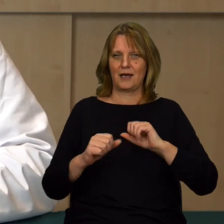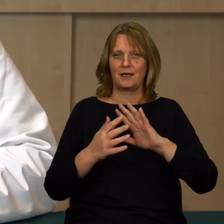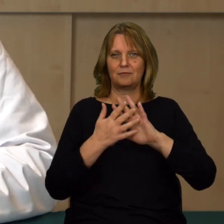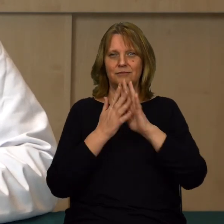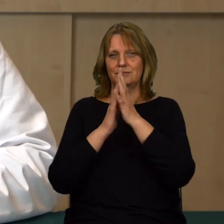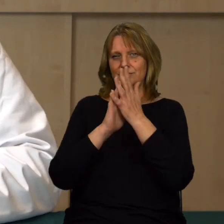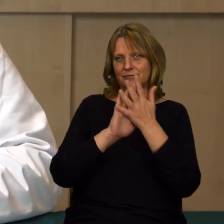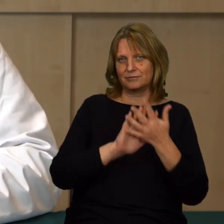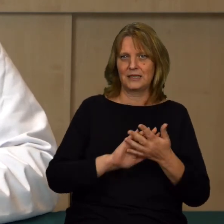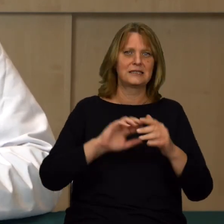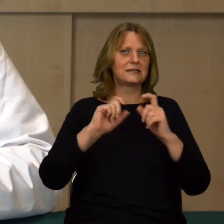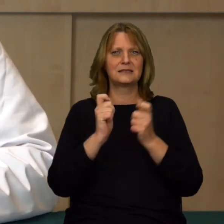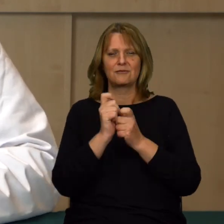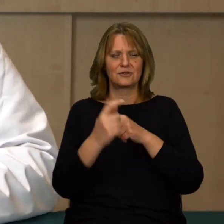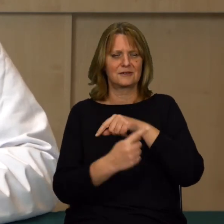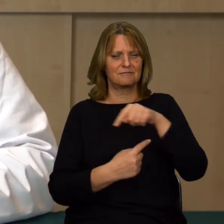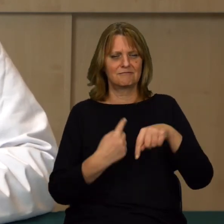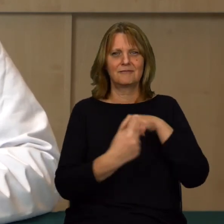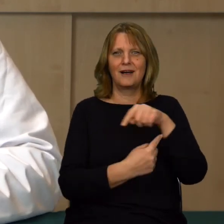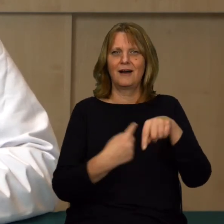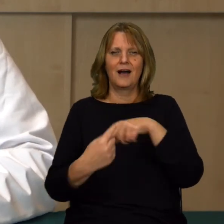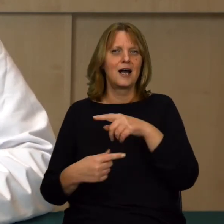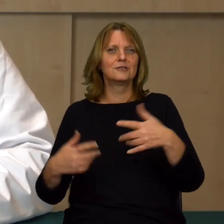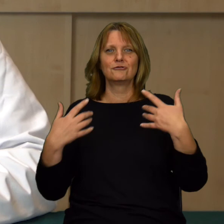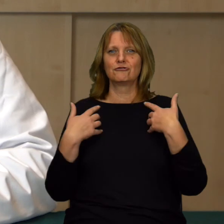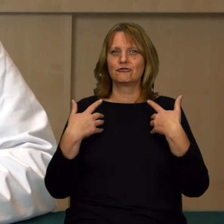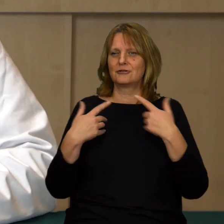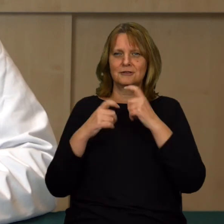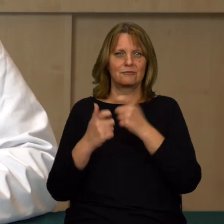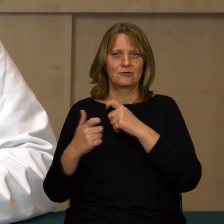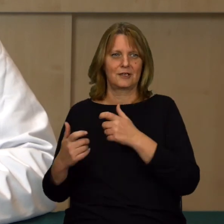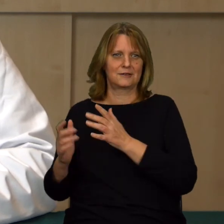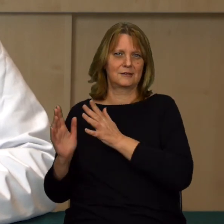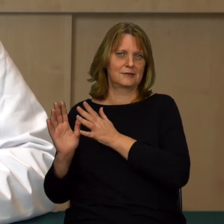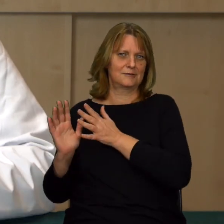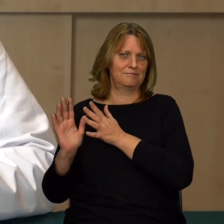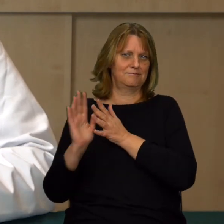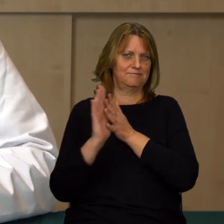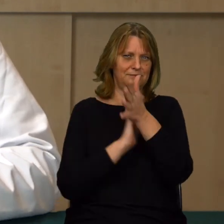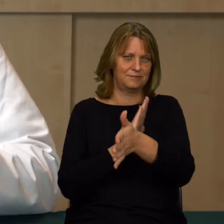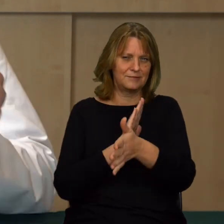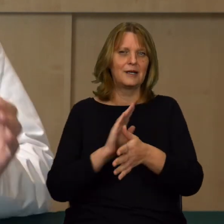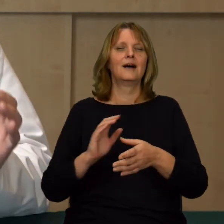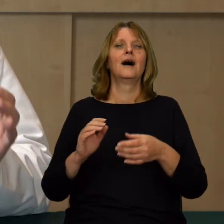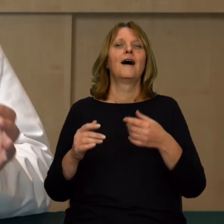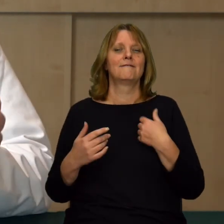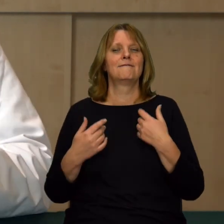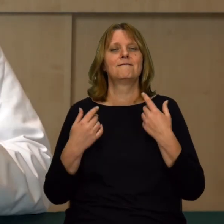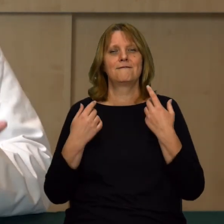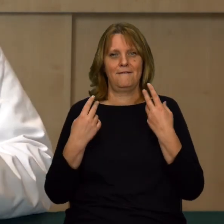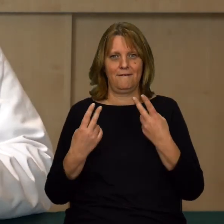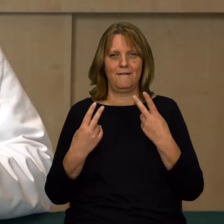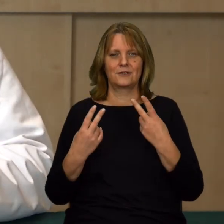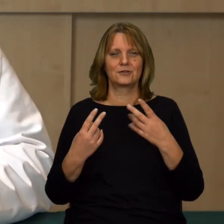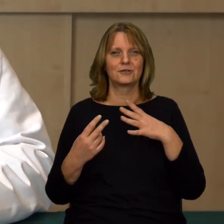energii. Cały czas zmieniamy tą energię. Cały czas nasze życie ją transportuje. Ważne, żebyśmy wykorzystywali